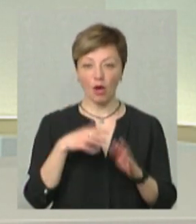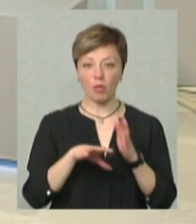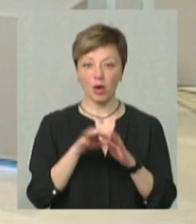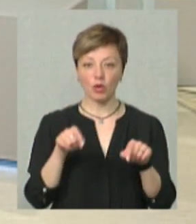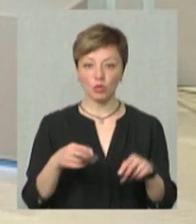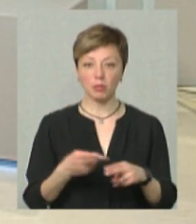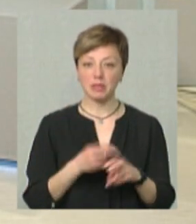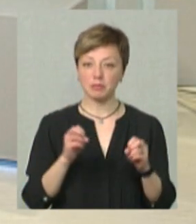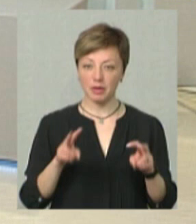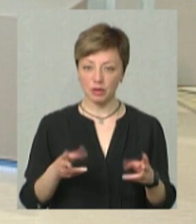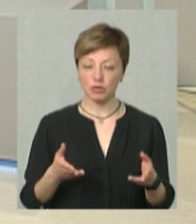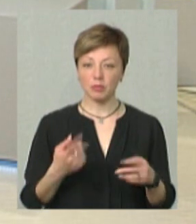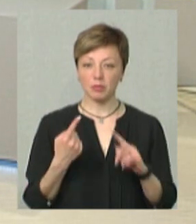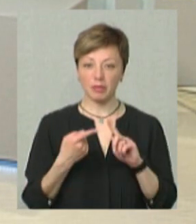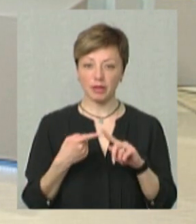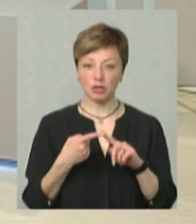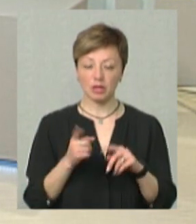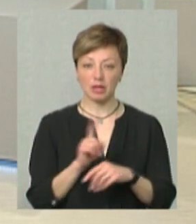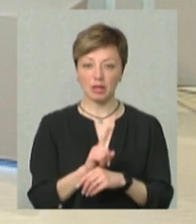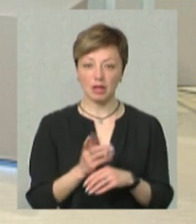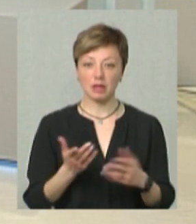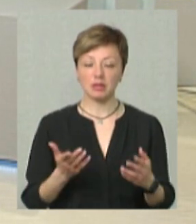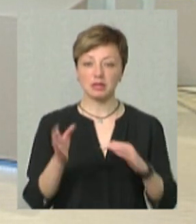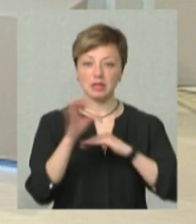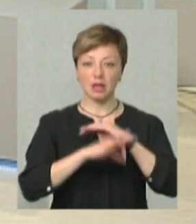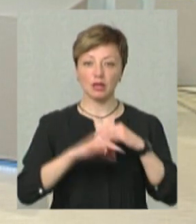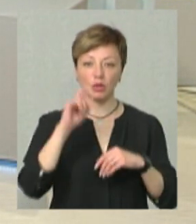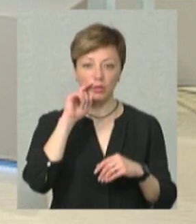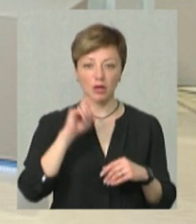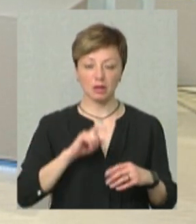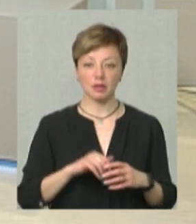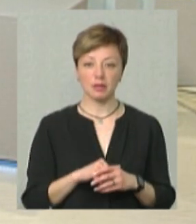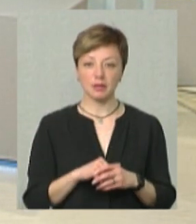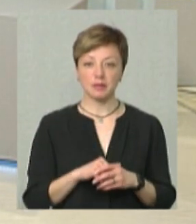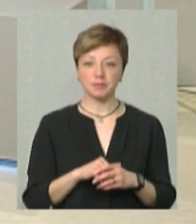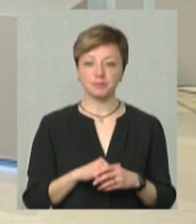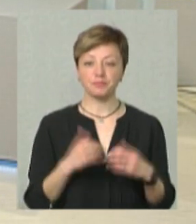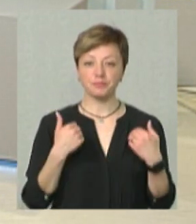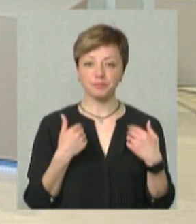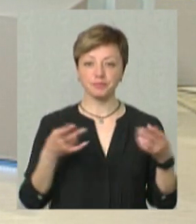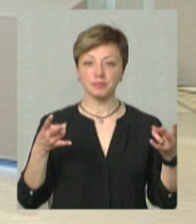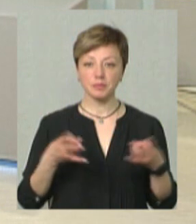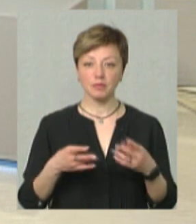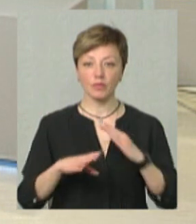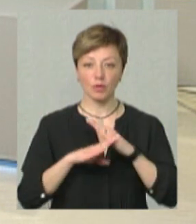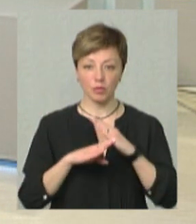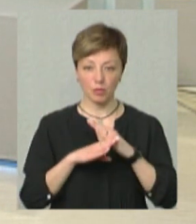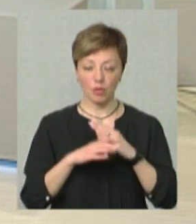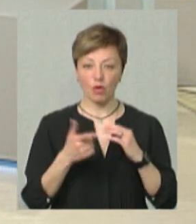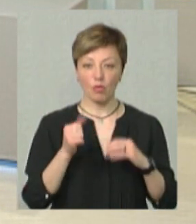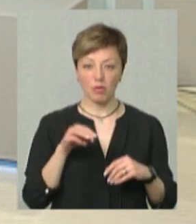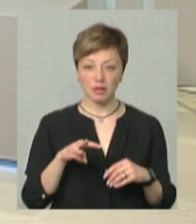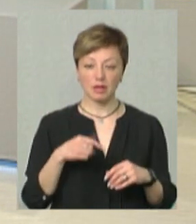безпечно. Це перший критерій – це Західна Україна. Мені потрібна допомога гуманітарна.